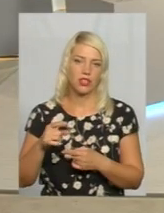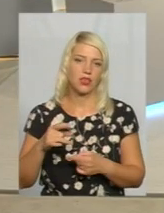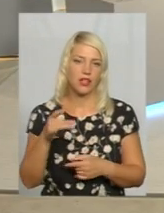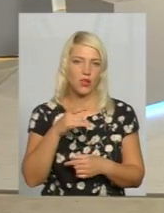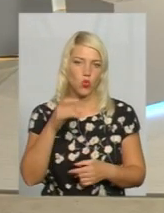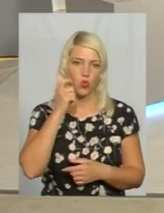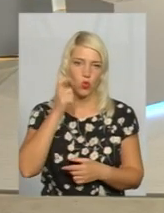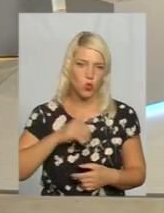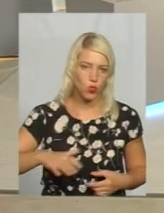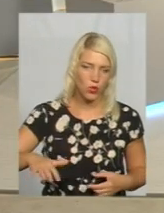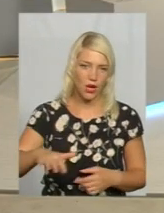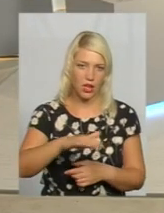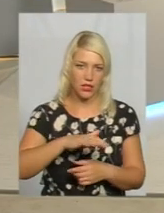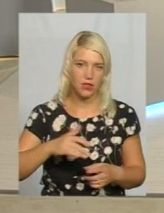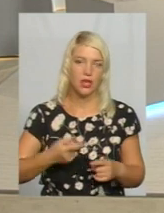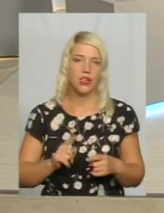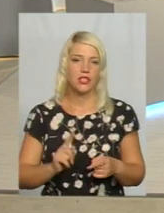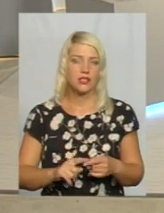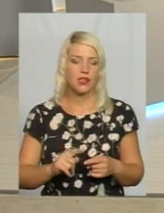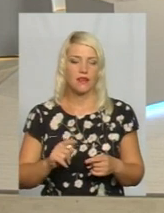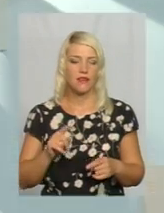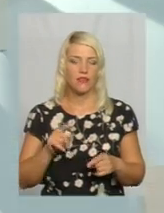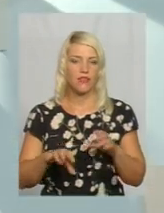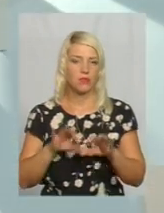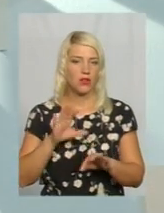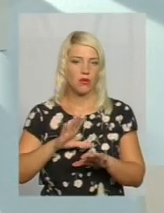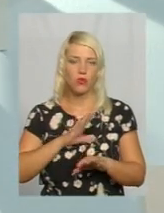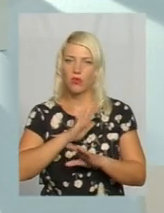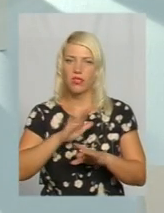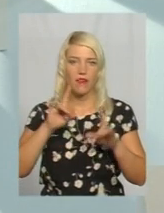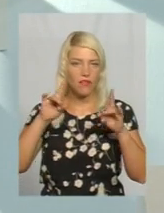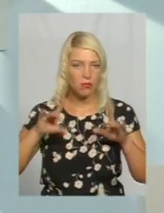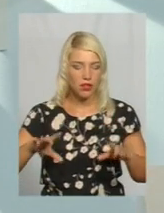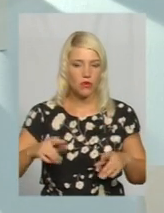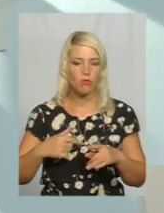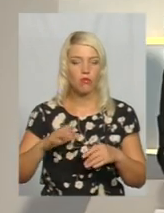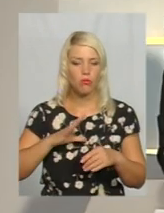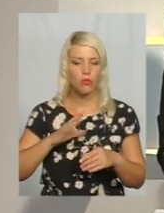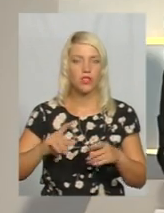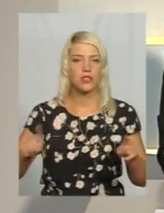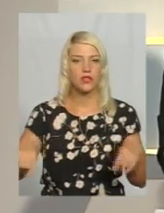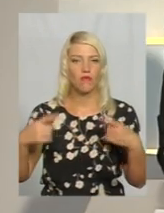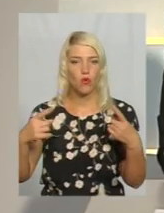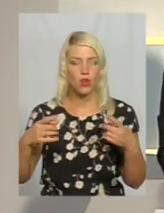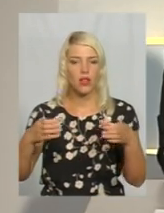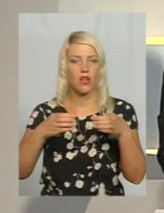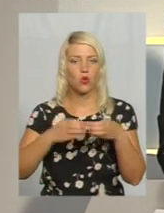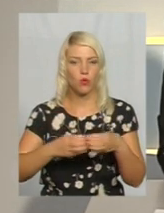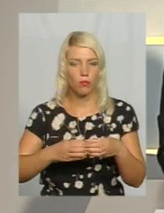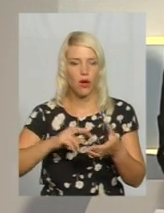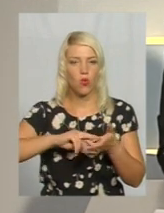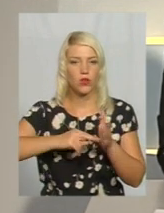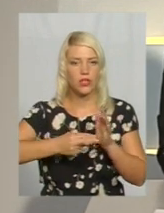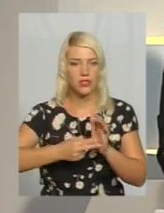вибрані не випадково. У нас створена міжвідомча координаційна група з впровадження цифрового